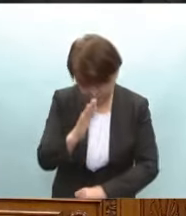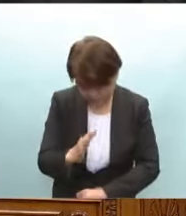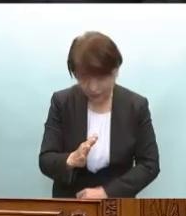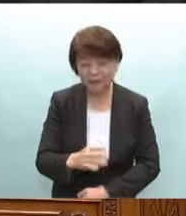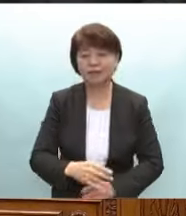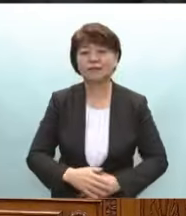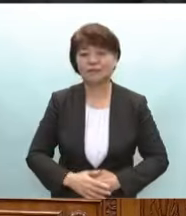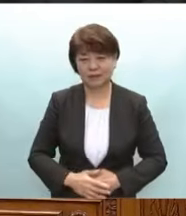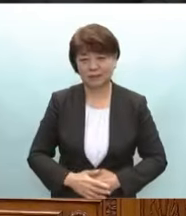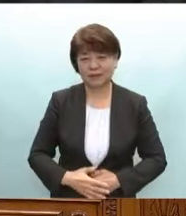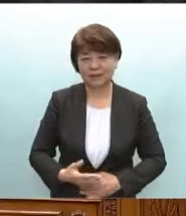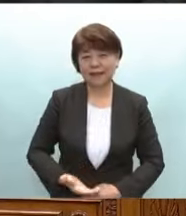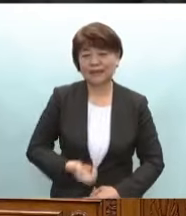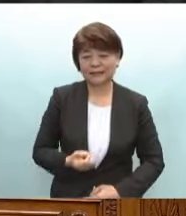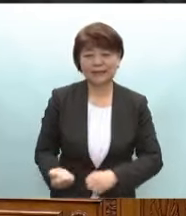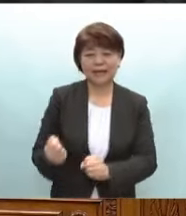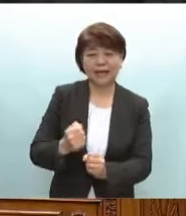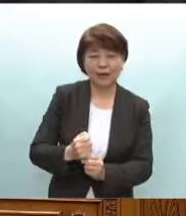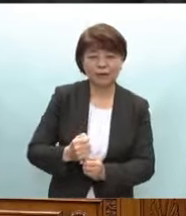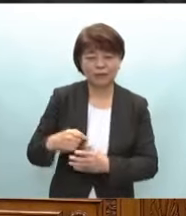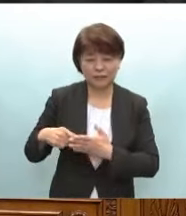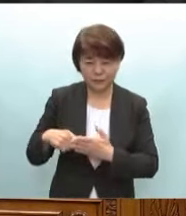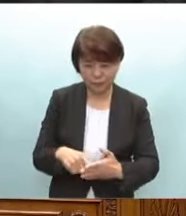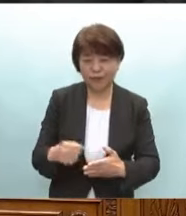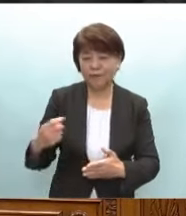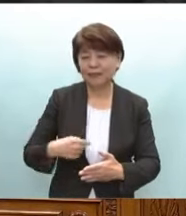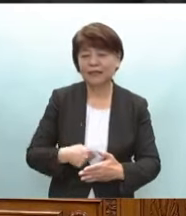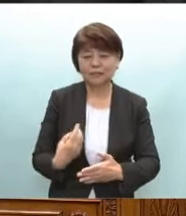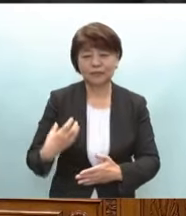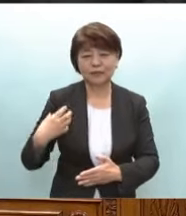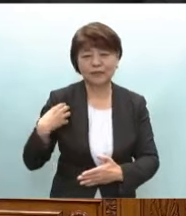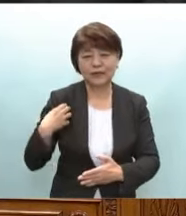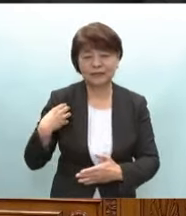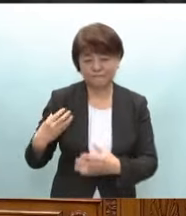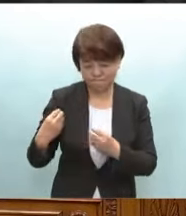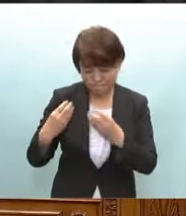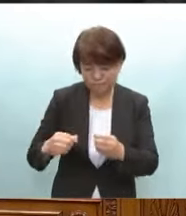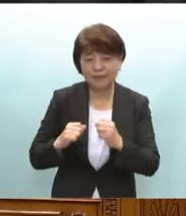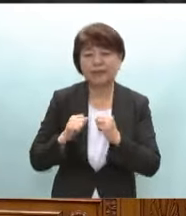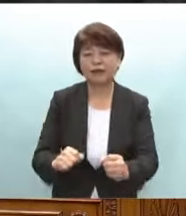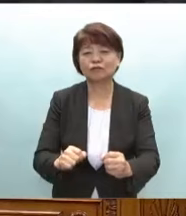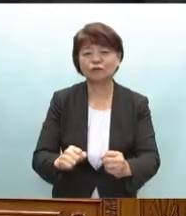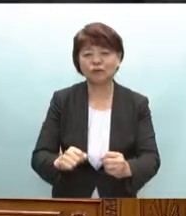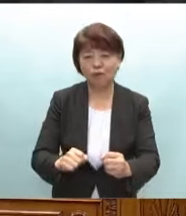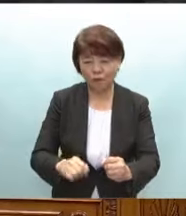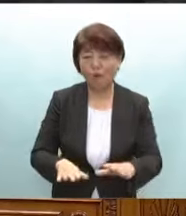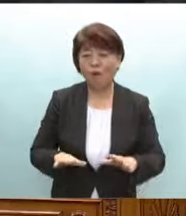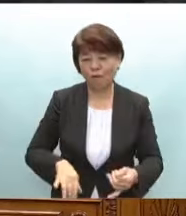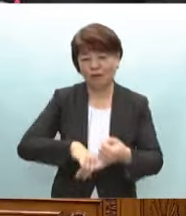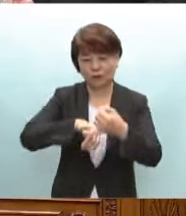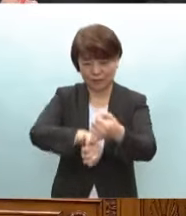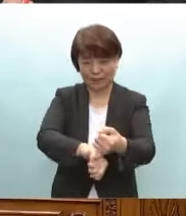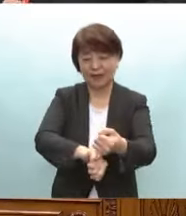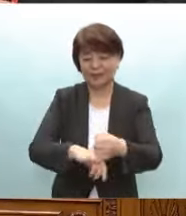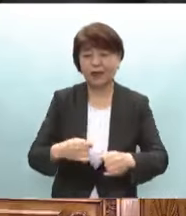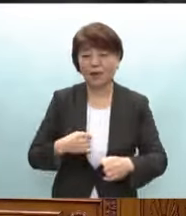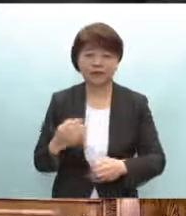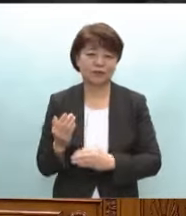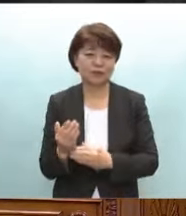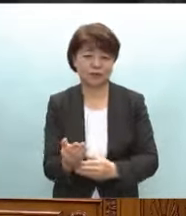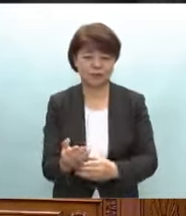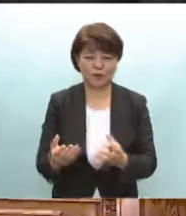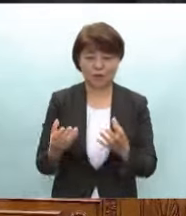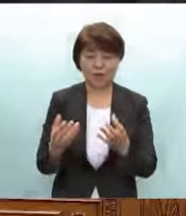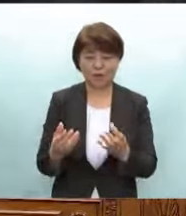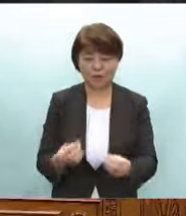じ信頼回復に努めるとともに自らの責務を果たしてまいることをここにお誓いして私の質問を